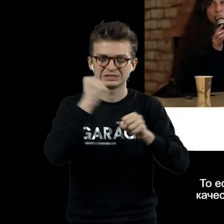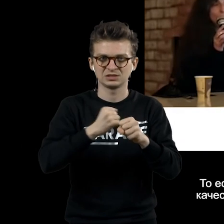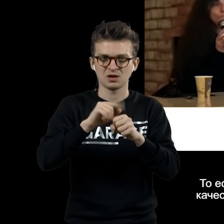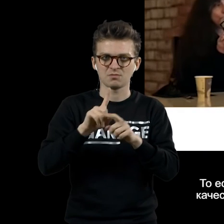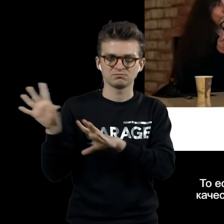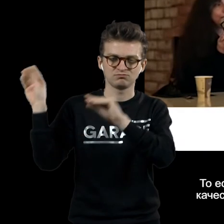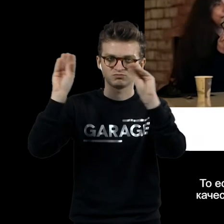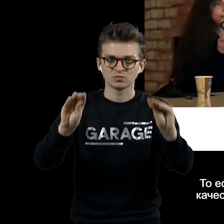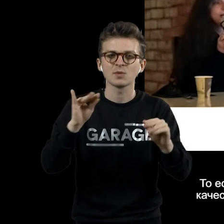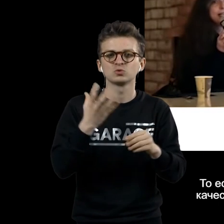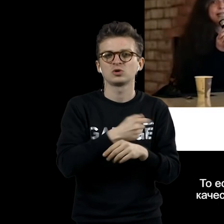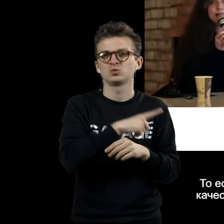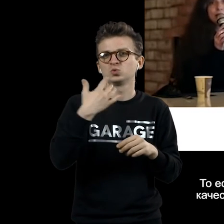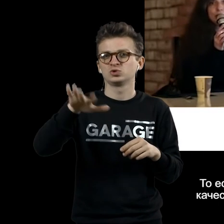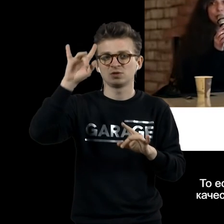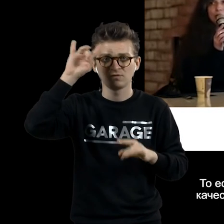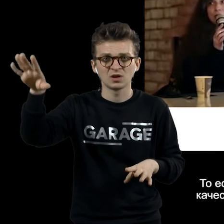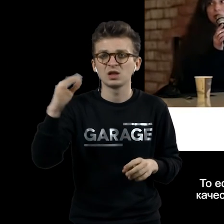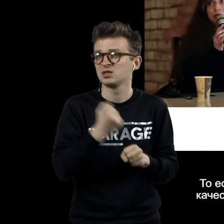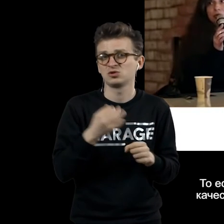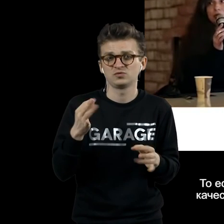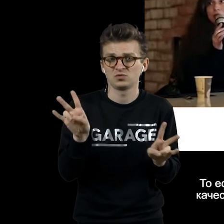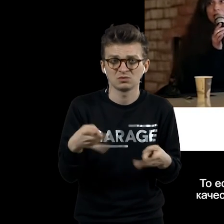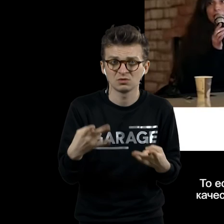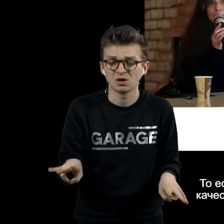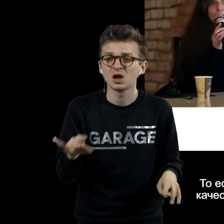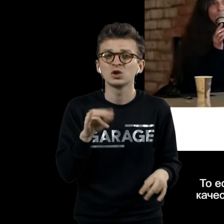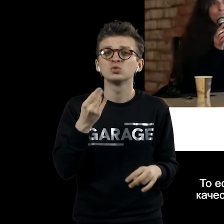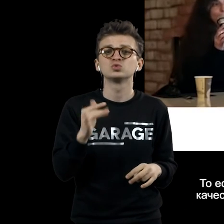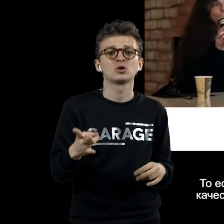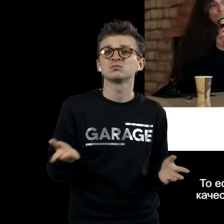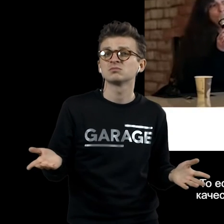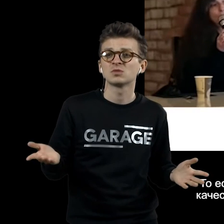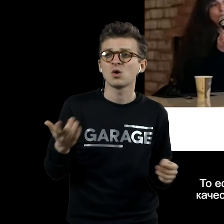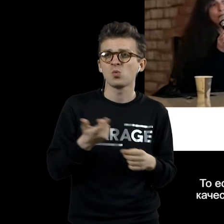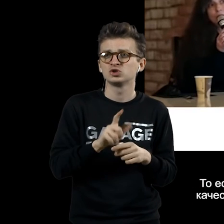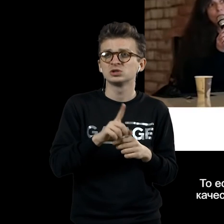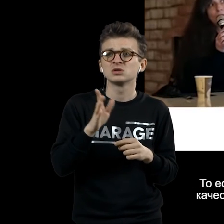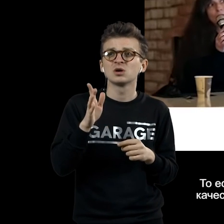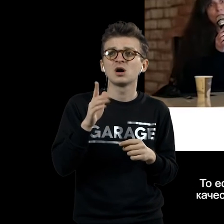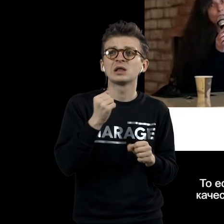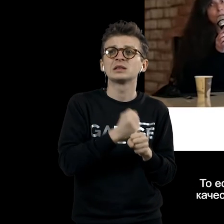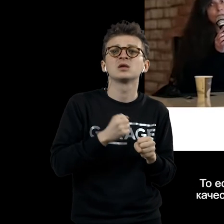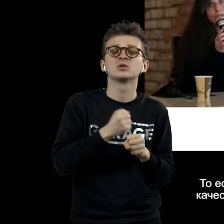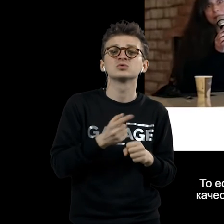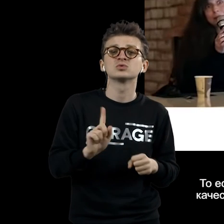слава, можно ничего не делать. И Дюшан в качестве тоже таких странных предметов выпускает вот такие вот